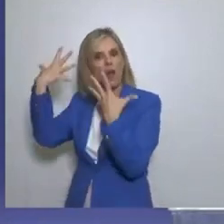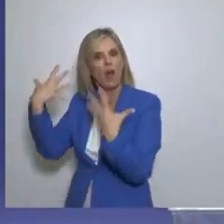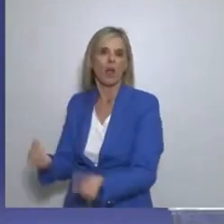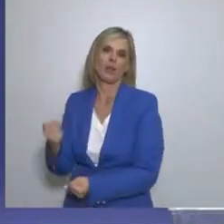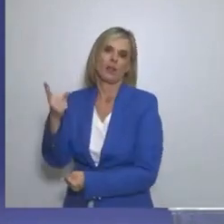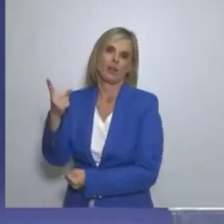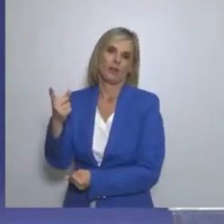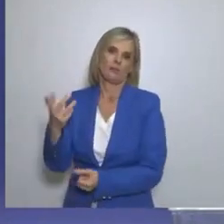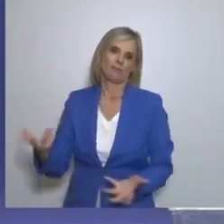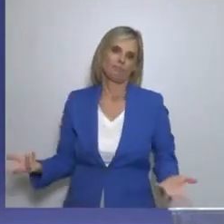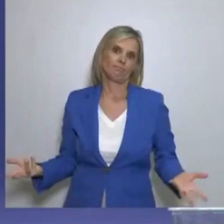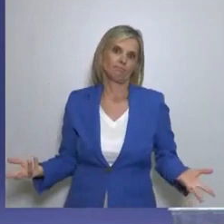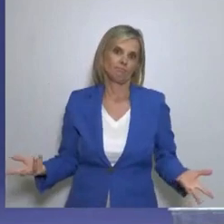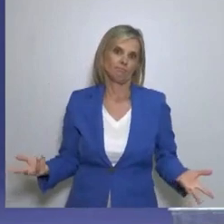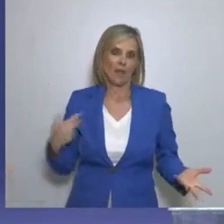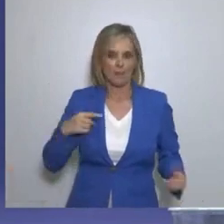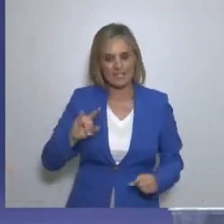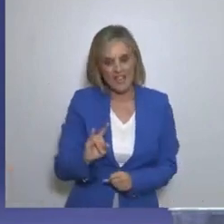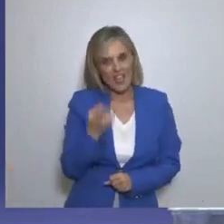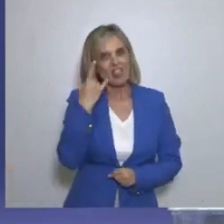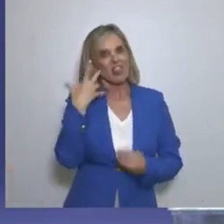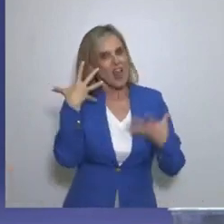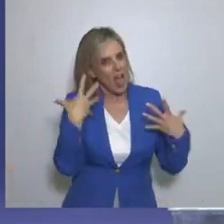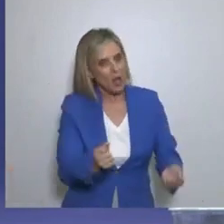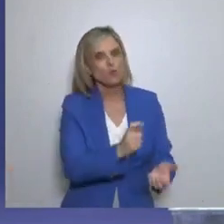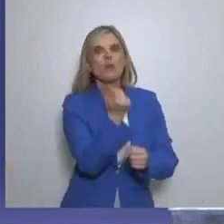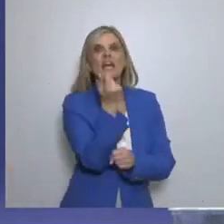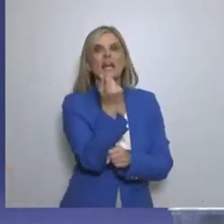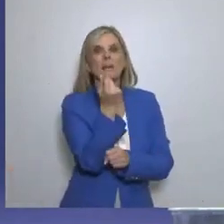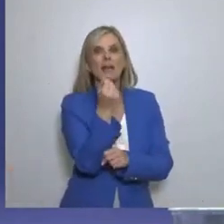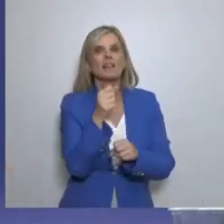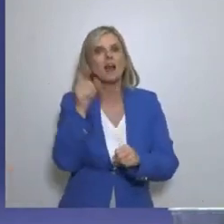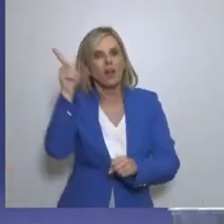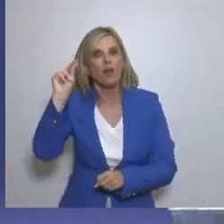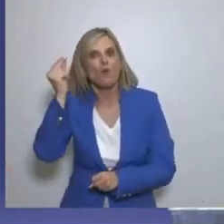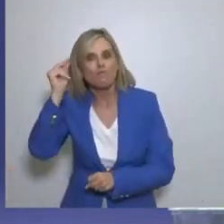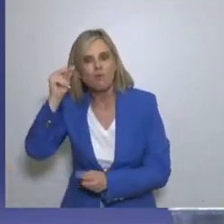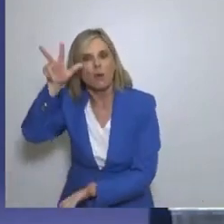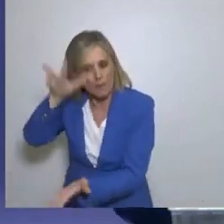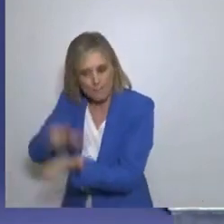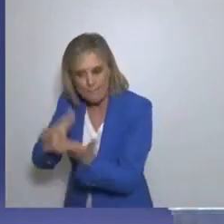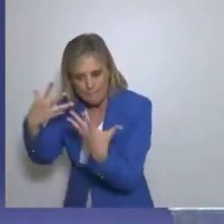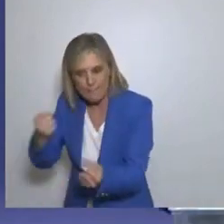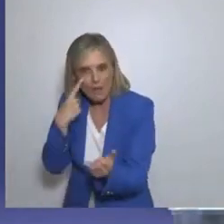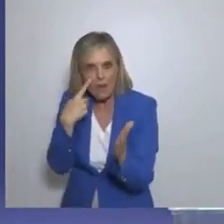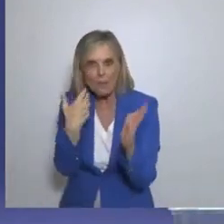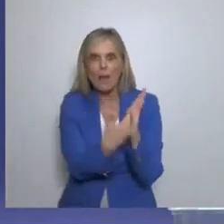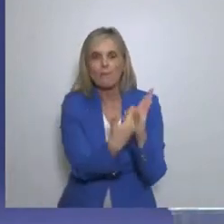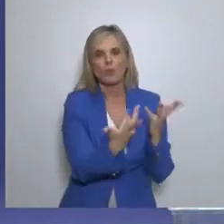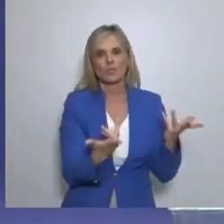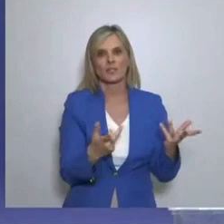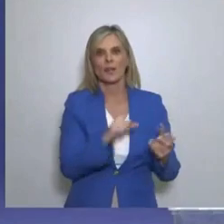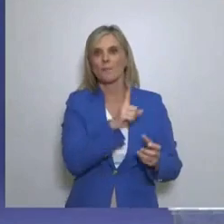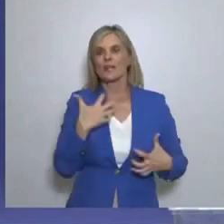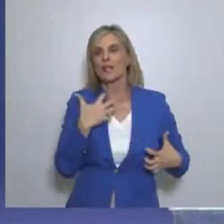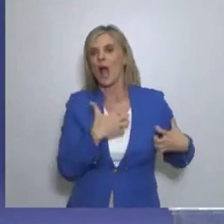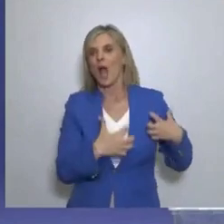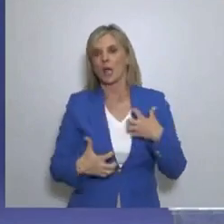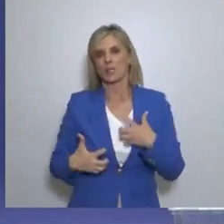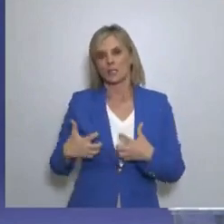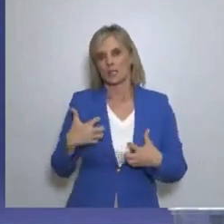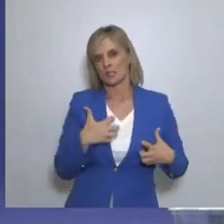Σφραγισμένος Άρα έχουμε ήδη τα ποσά Που μπορούμε να τα δώσουμε Αλλά και απ' την άλλη Να μην ανησυχεί Κάποια άλλη